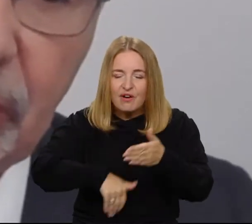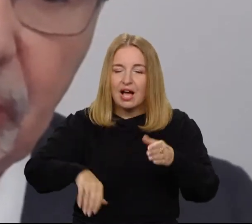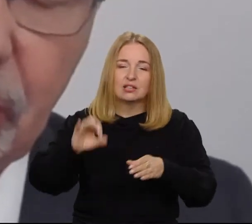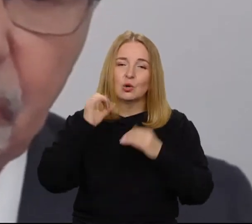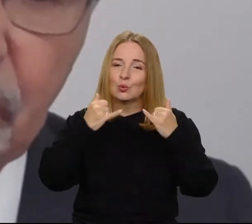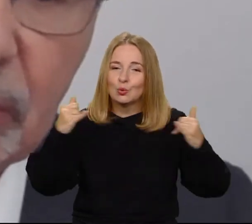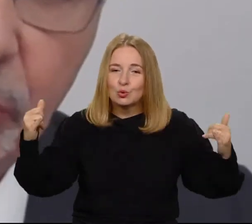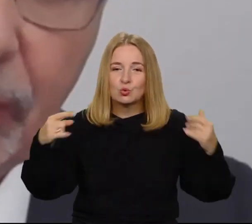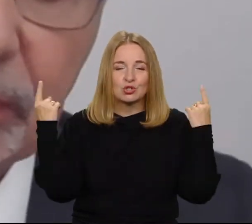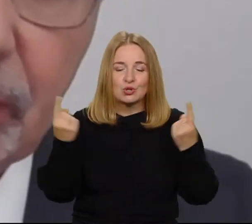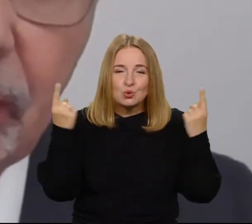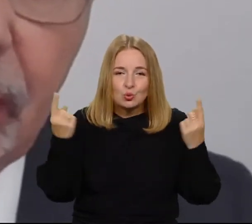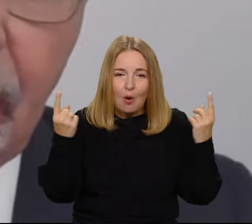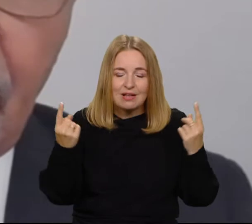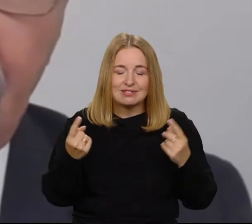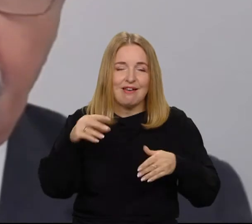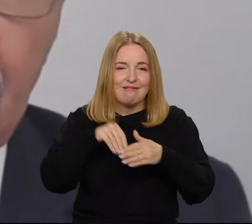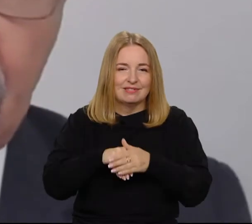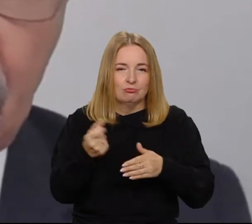różnego innego typu insynuacje.